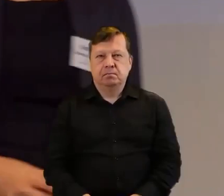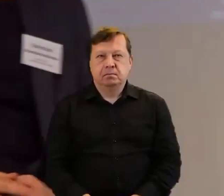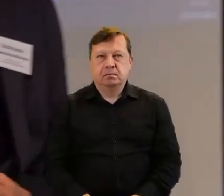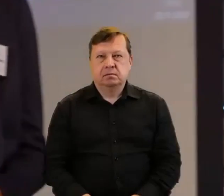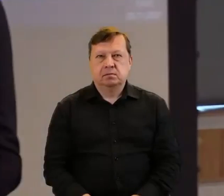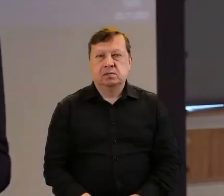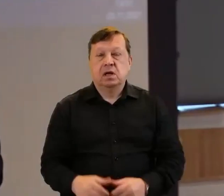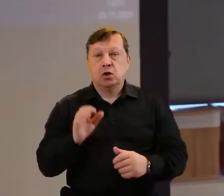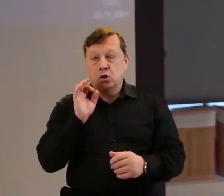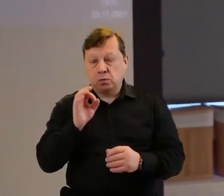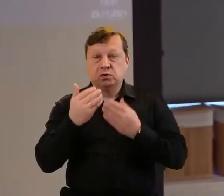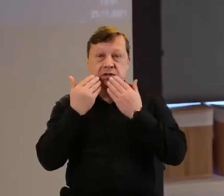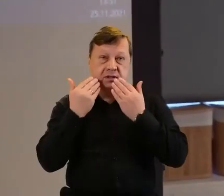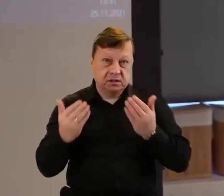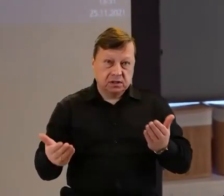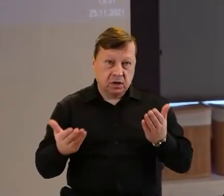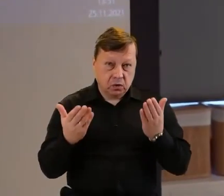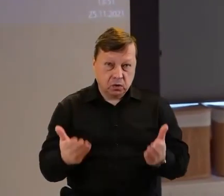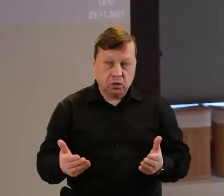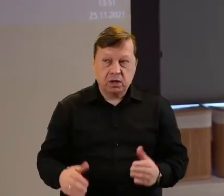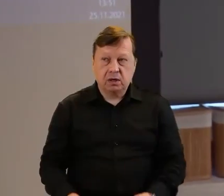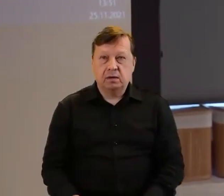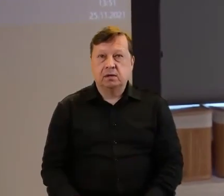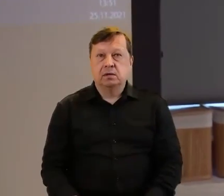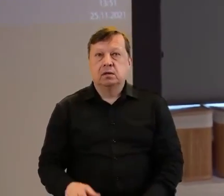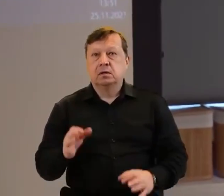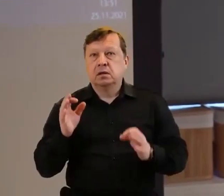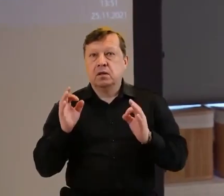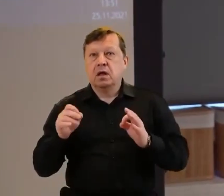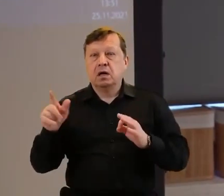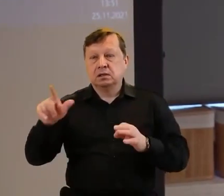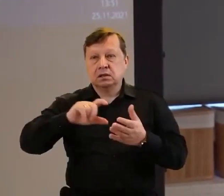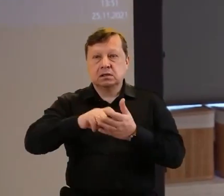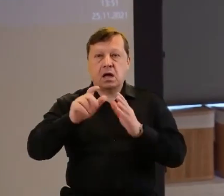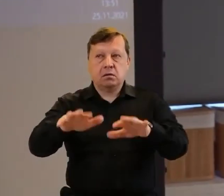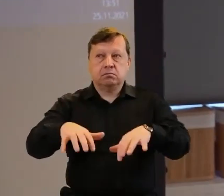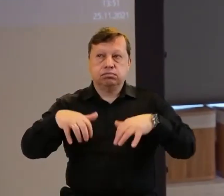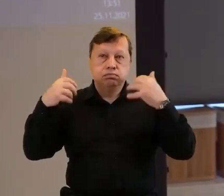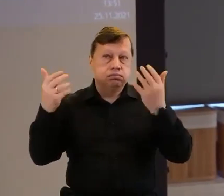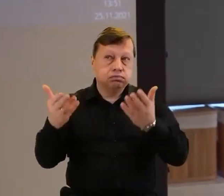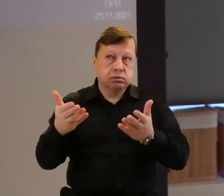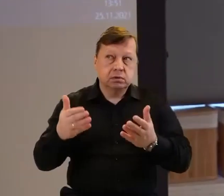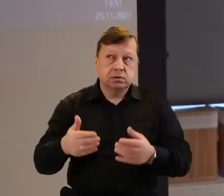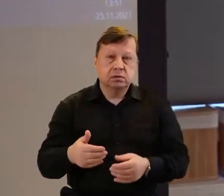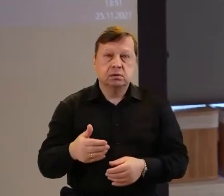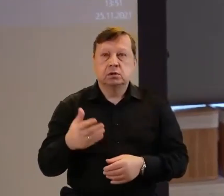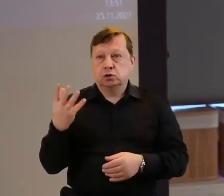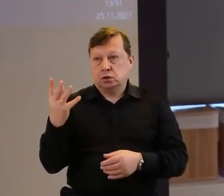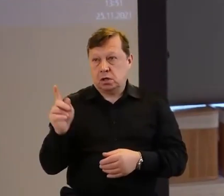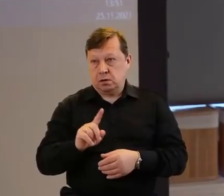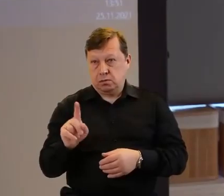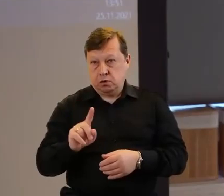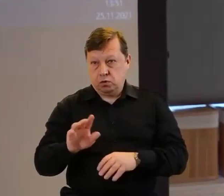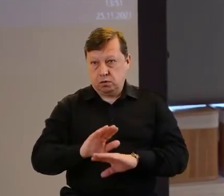Dobra, dziękuję. Mamy czas na głosy z sali. Dobrze, cztery minutki. Dobra.